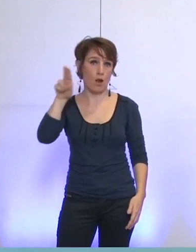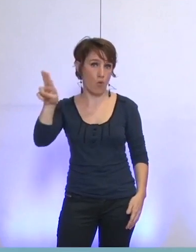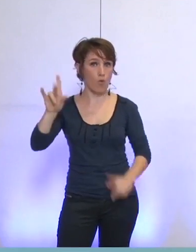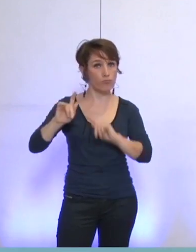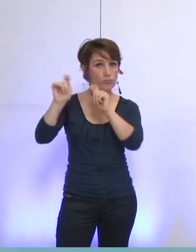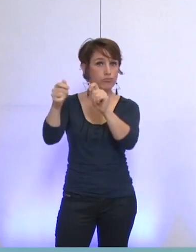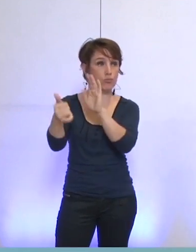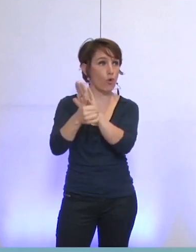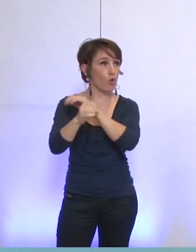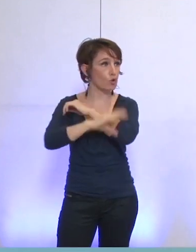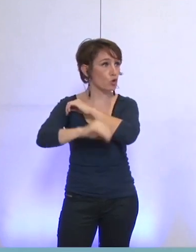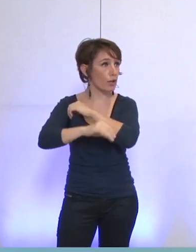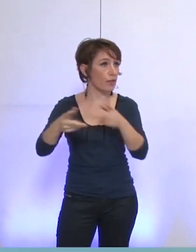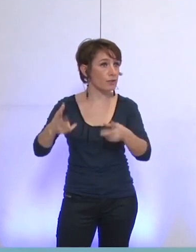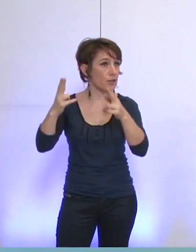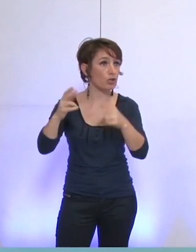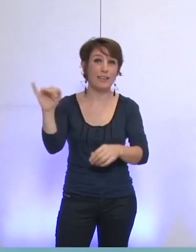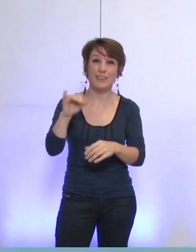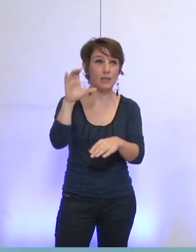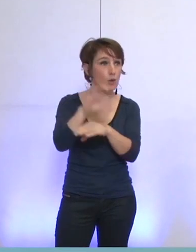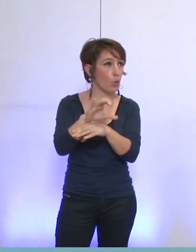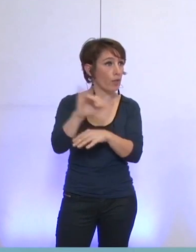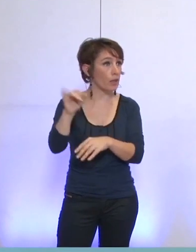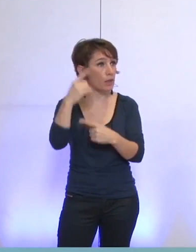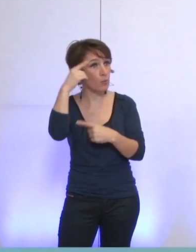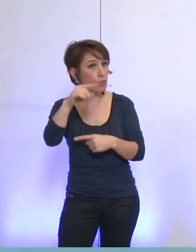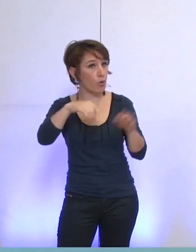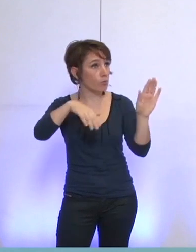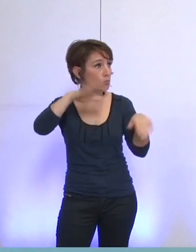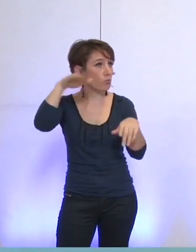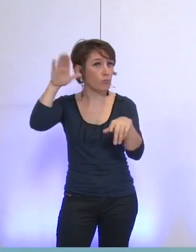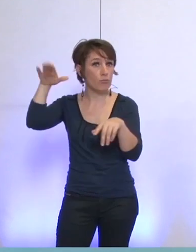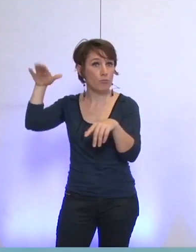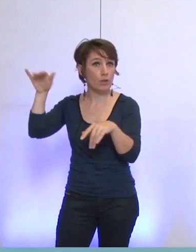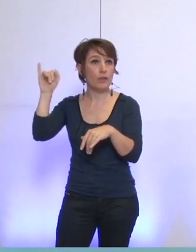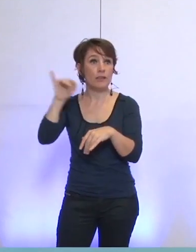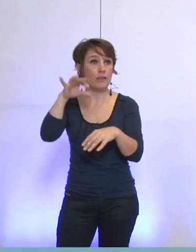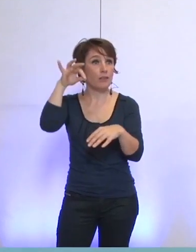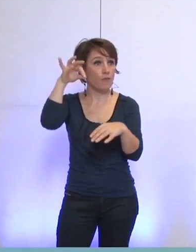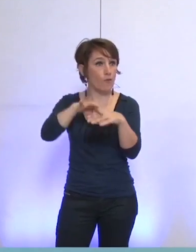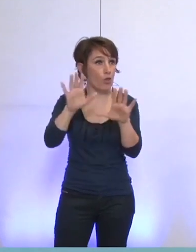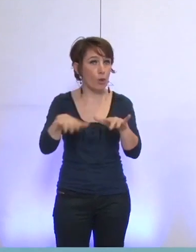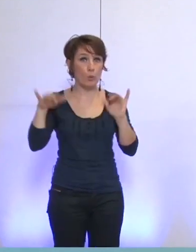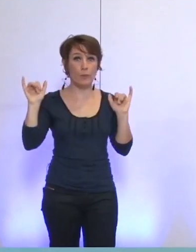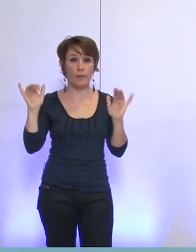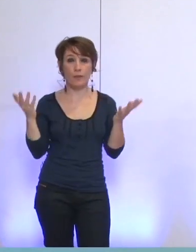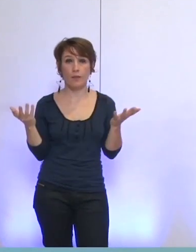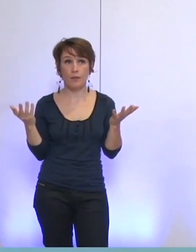qui est contre, qui est pour, qui ne participe pas au vote.